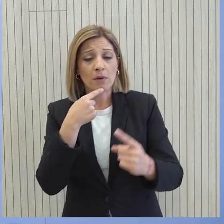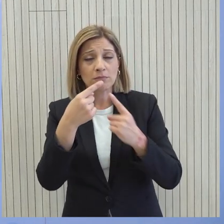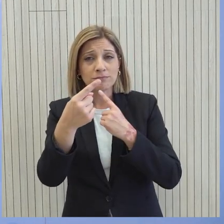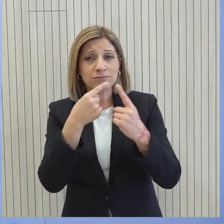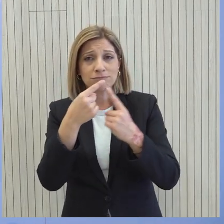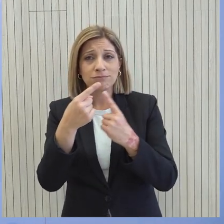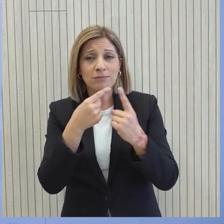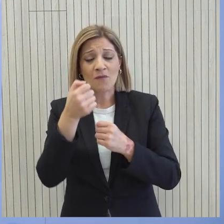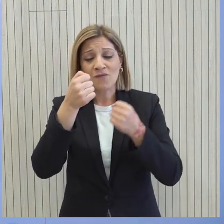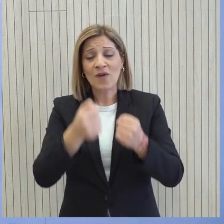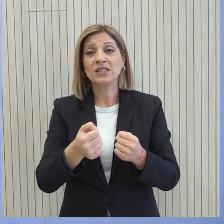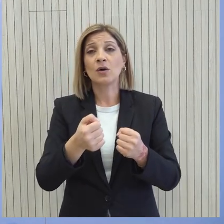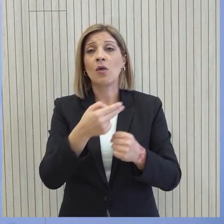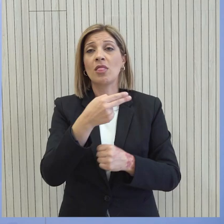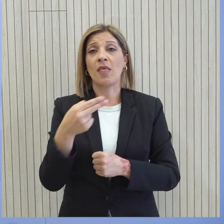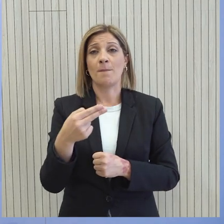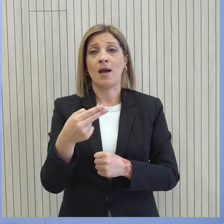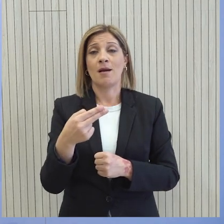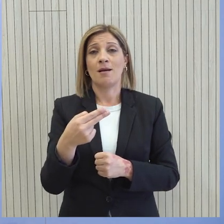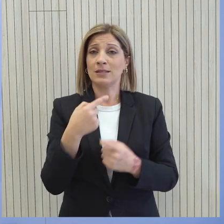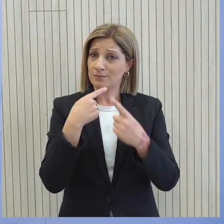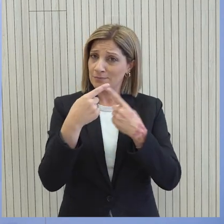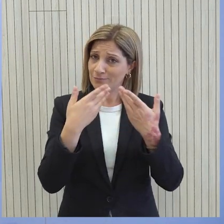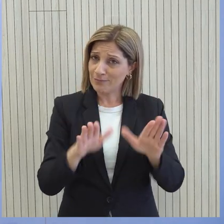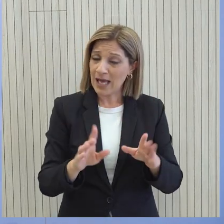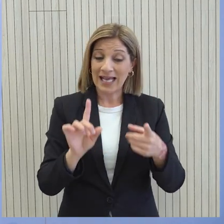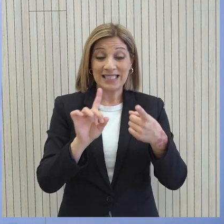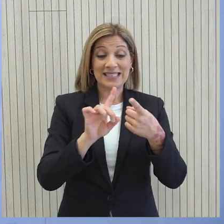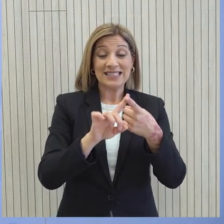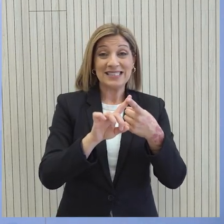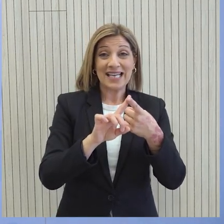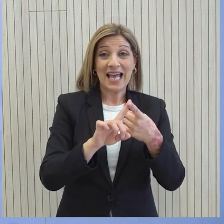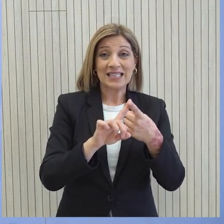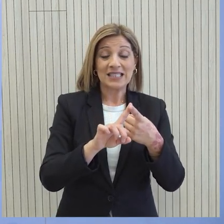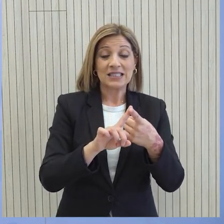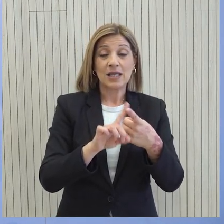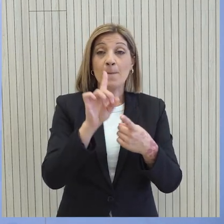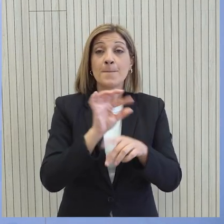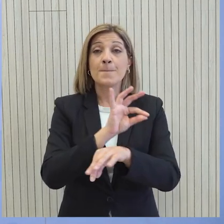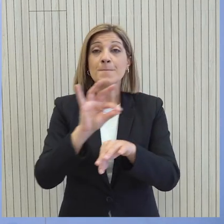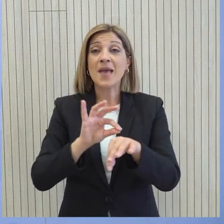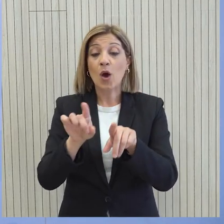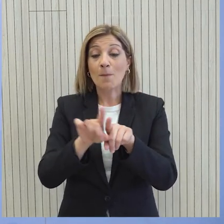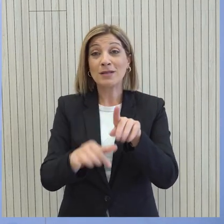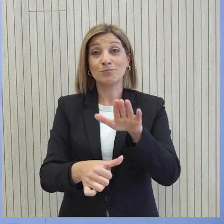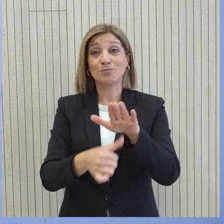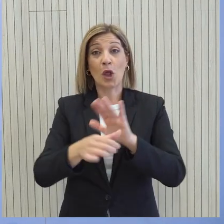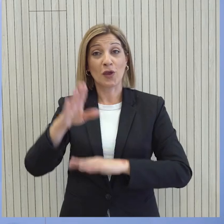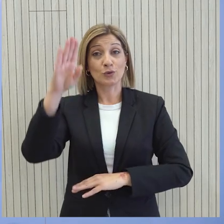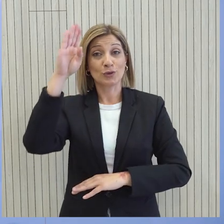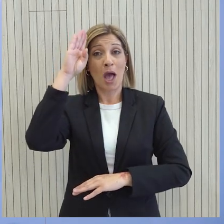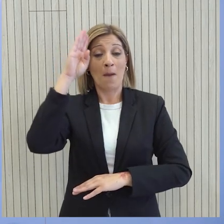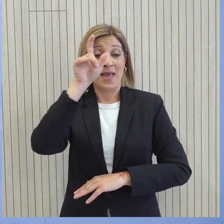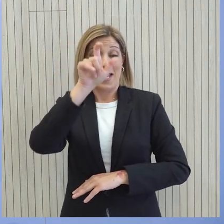βασικά ζητήματα της συνάντησης Ξέρετε μια συνάντηση που διαρκεί μια ώρα με τον Πρόεδρο των ΗΠΑ Δεν θα